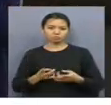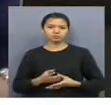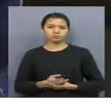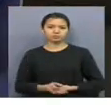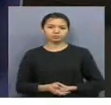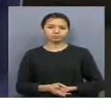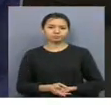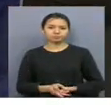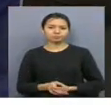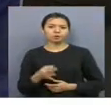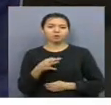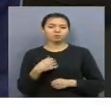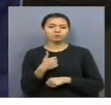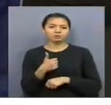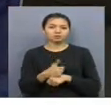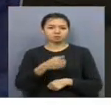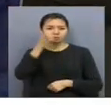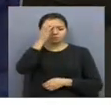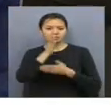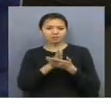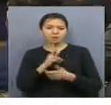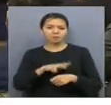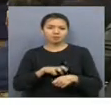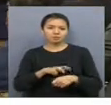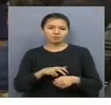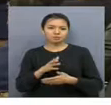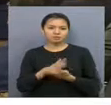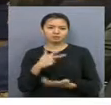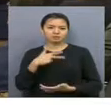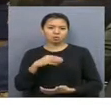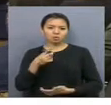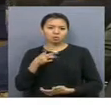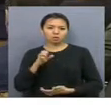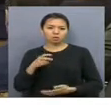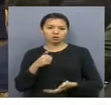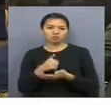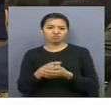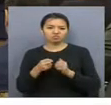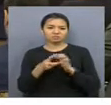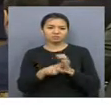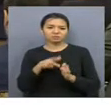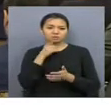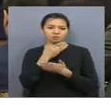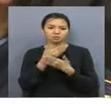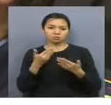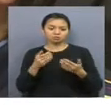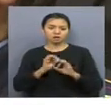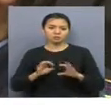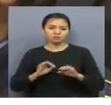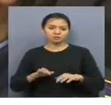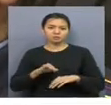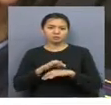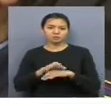Сонымен ғатар обылс әкімі білім және обылстық полиция басқармасынан 30-ші 42-ке дейін қамелет жасқа толмағандар ғарнаған үшіндірмеж